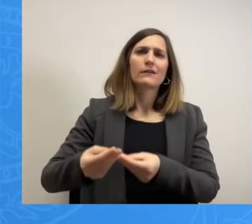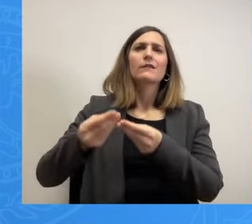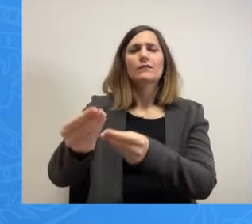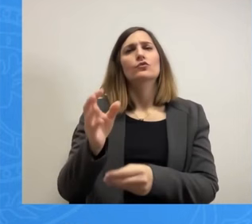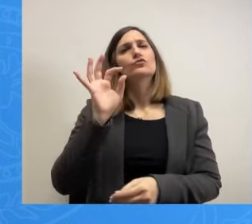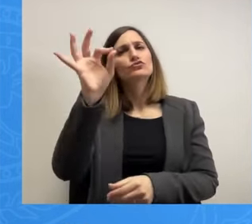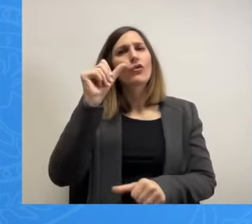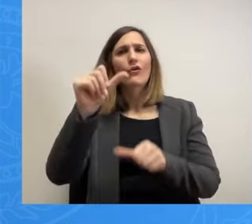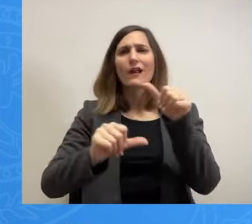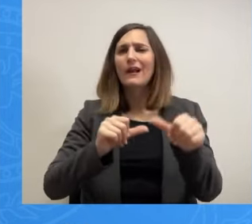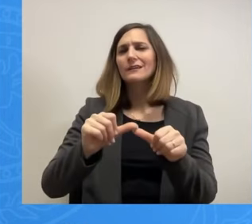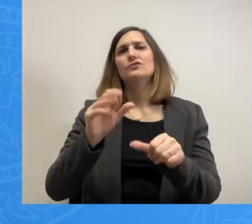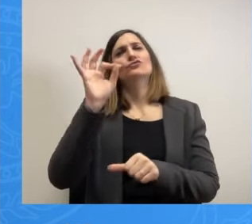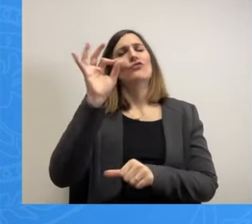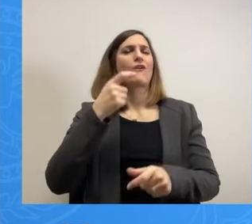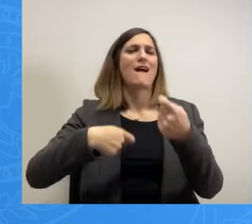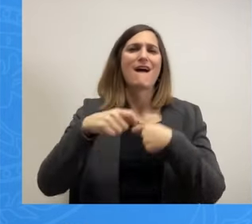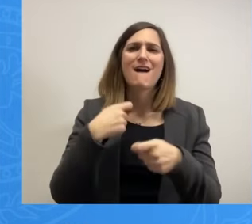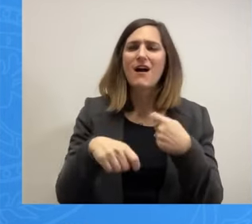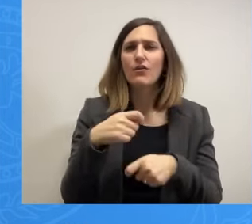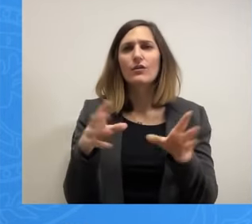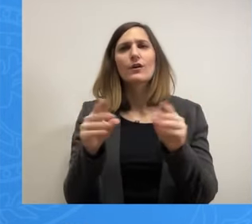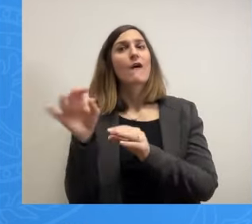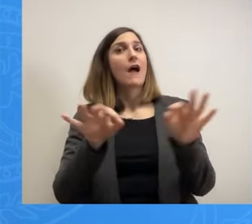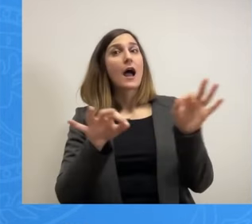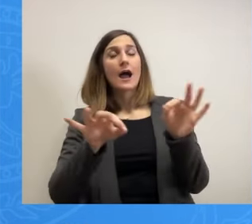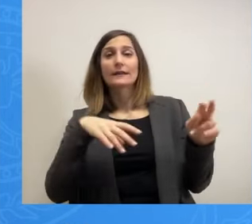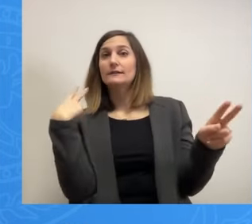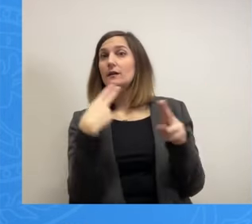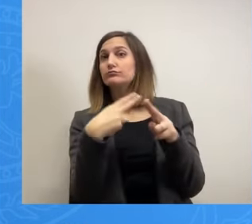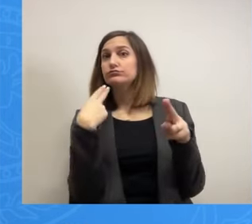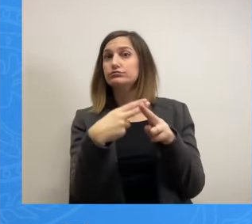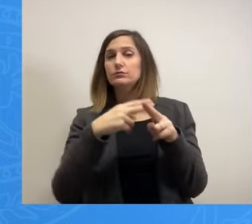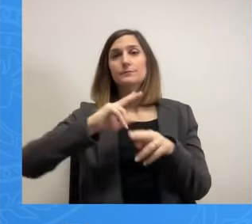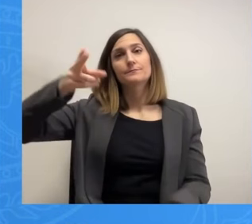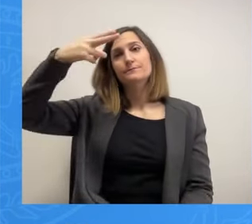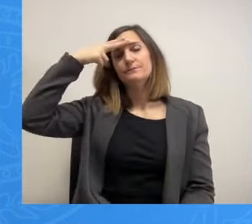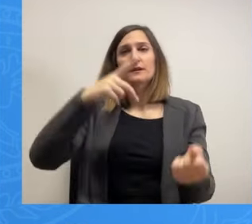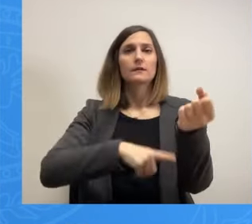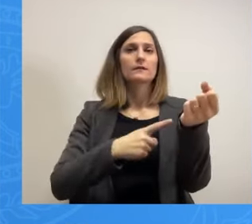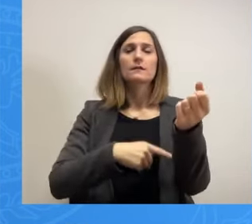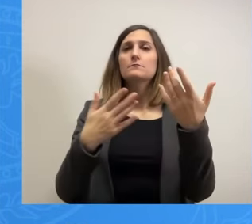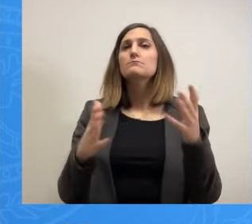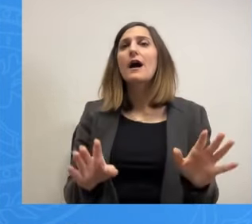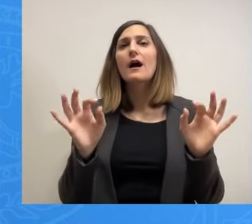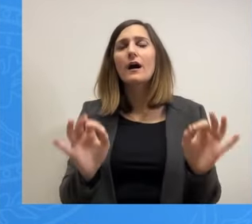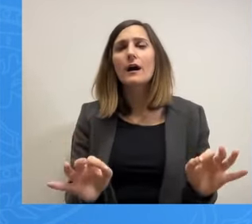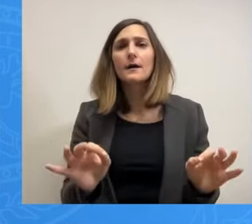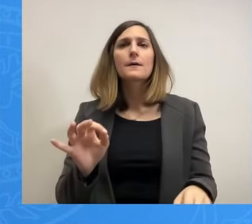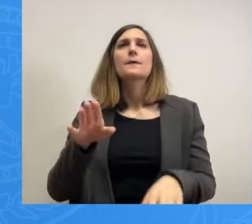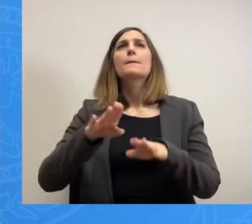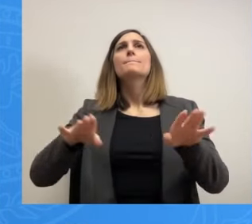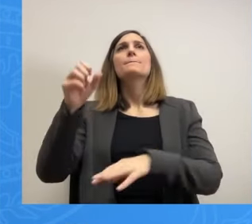ή απαλωτριώσεις για ακίνητα κρίσιμα τα οποία είναι χαρακτηρισμένα. Κοινόχρηστη χώρη, παιδική σταθμή,